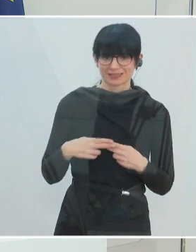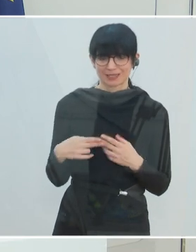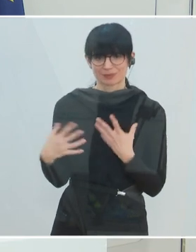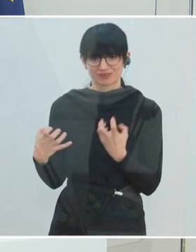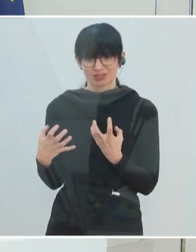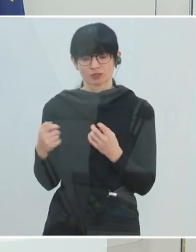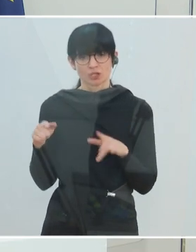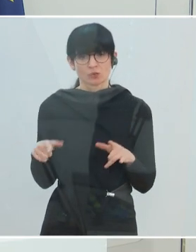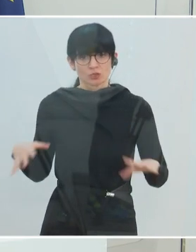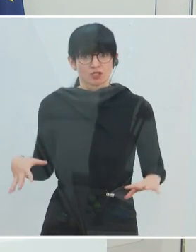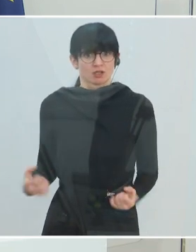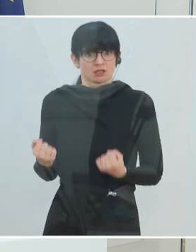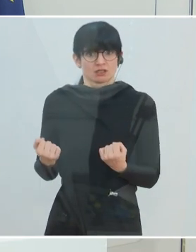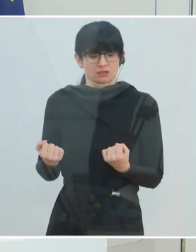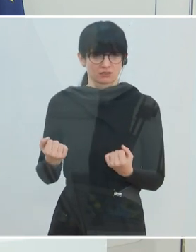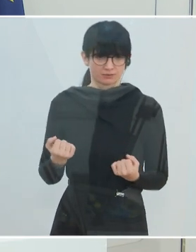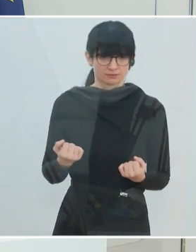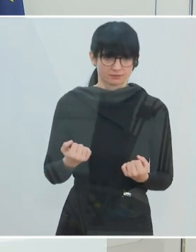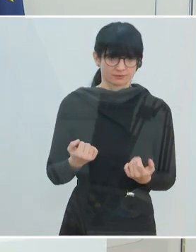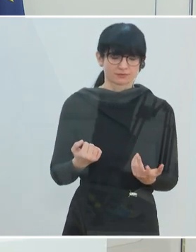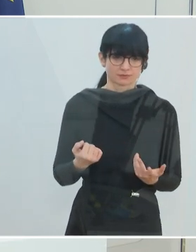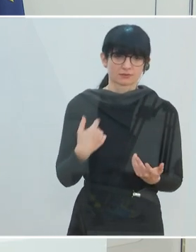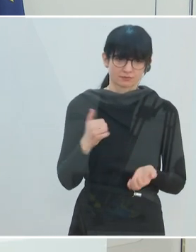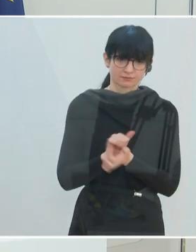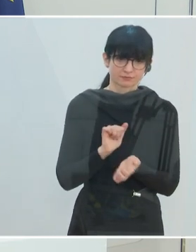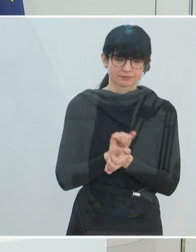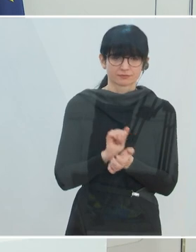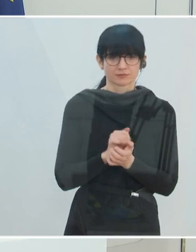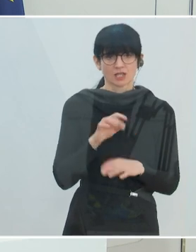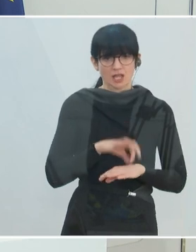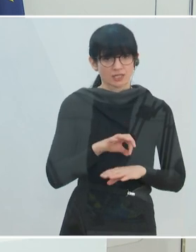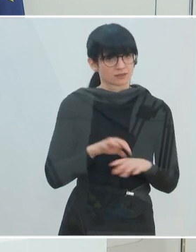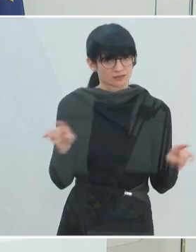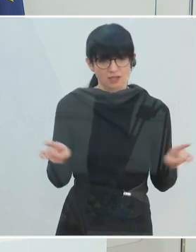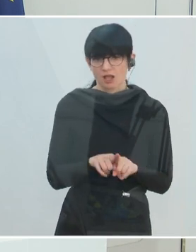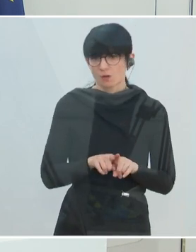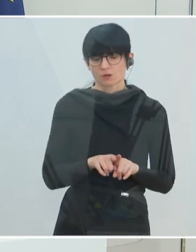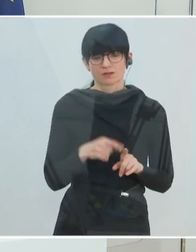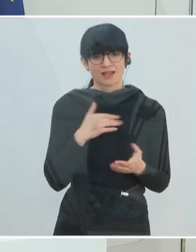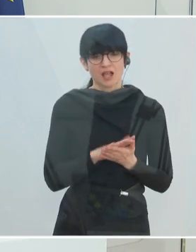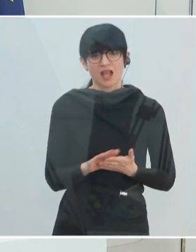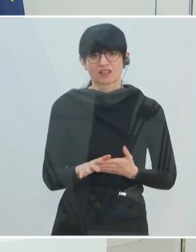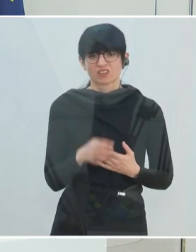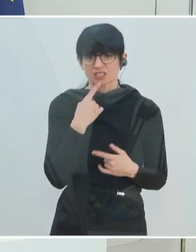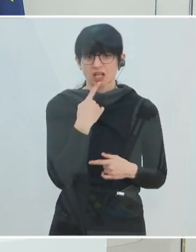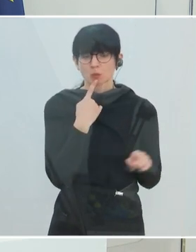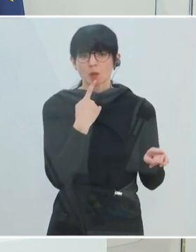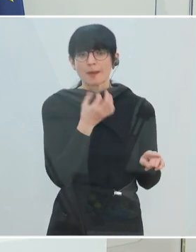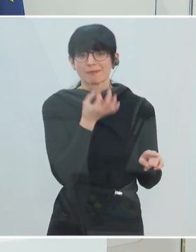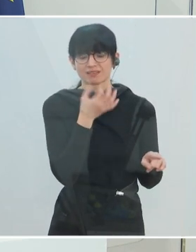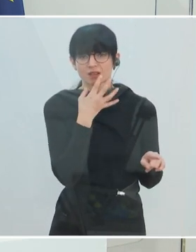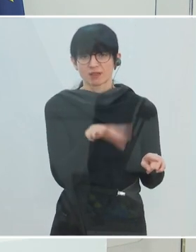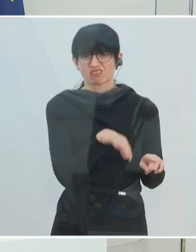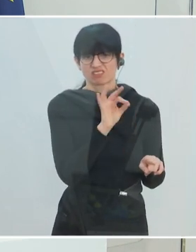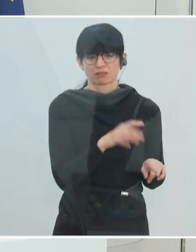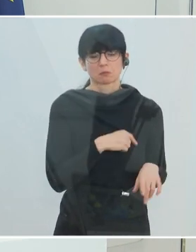die müssen wir abschätzen, denn genau das ist auch die Aufgabe eines Arztes. Es ist relativ einfach für einen Arzt das richtige Medikament zu